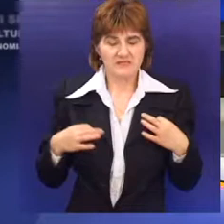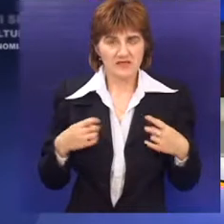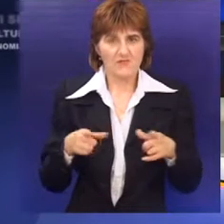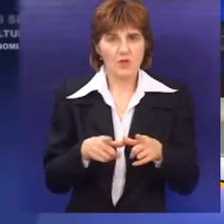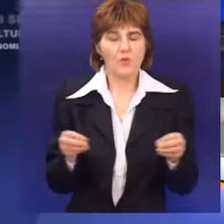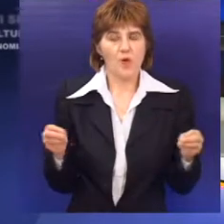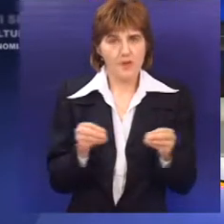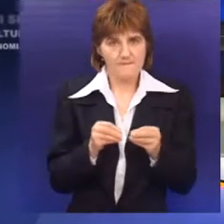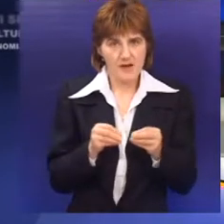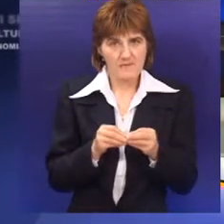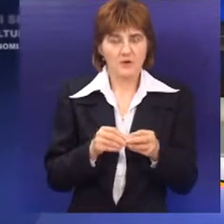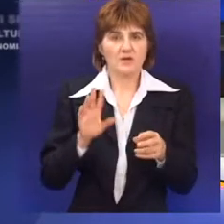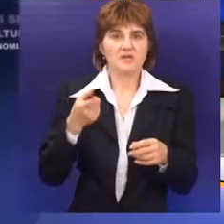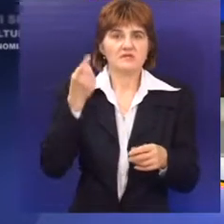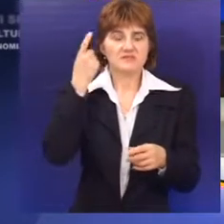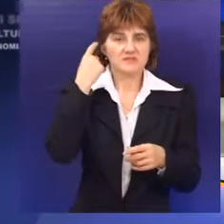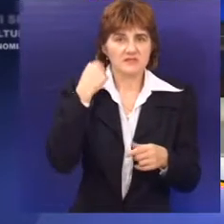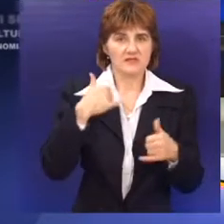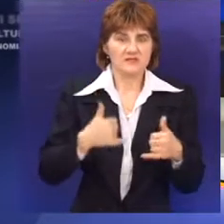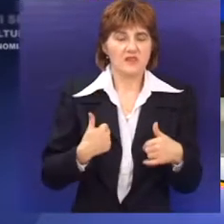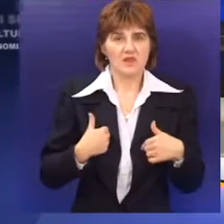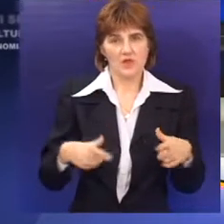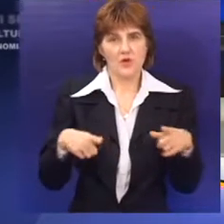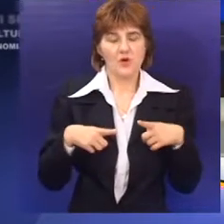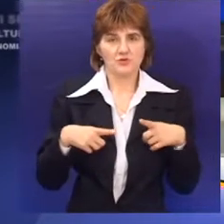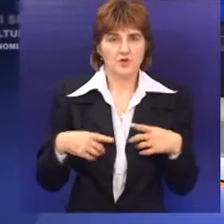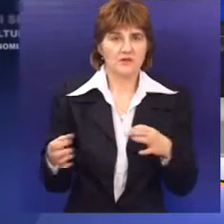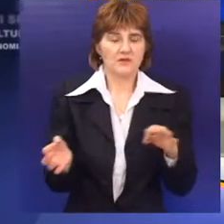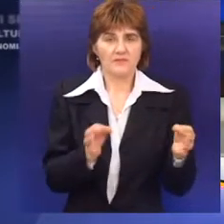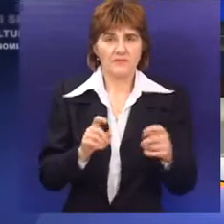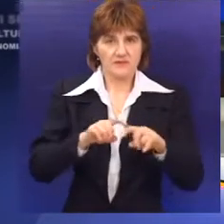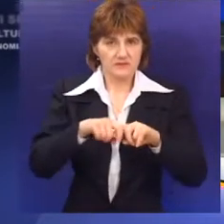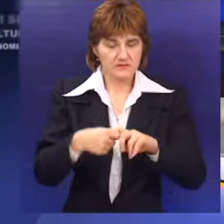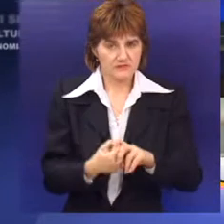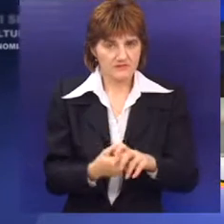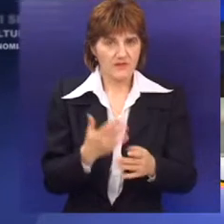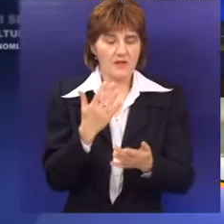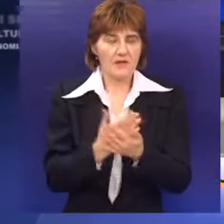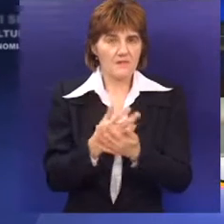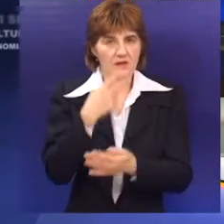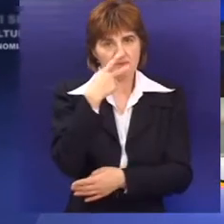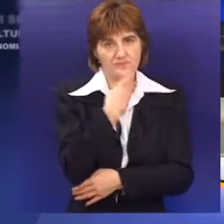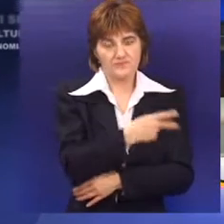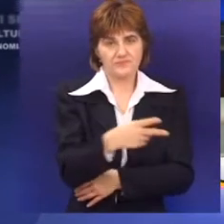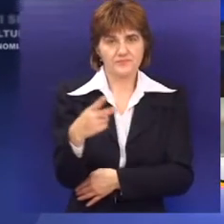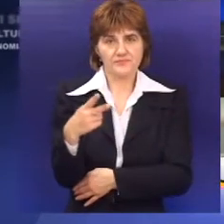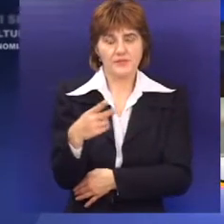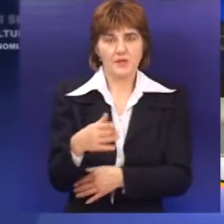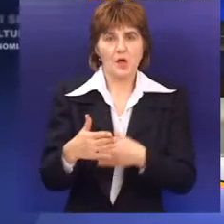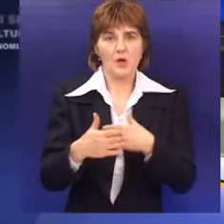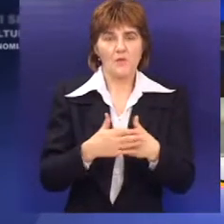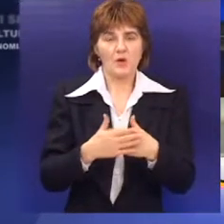a od pokrenjskog sekretarijata za zdravstvo se očekuje da pomogne u nabavci opreme. Rečeno je prilikom obilaska ove ambulante.